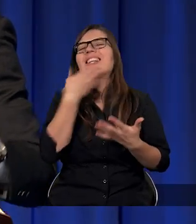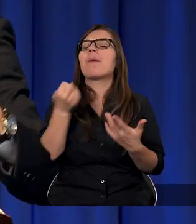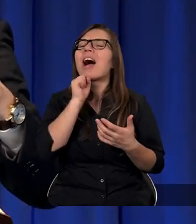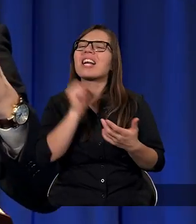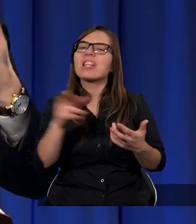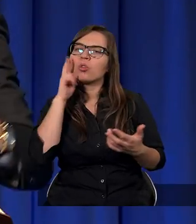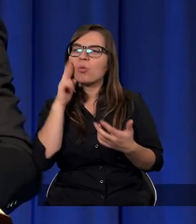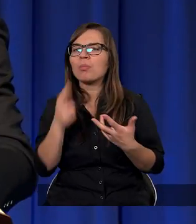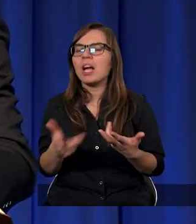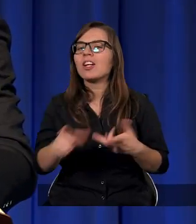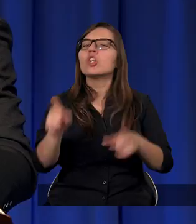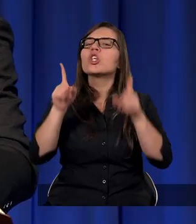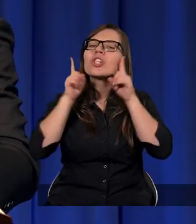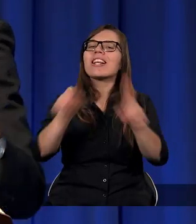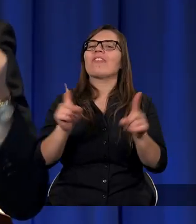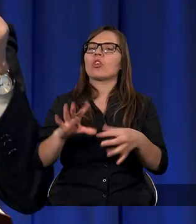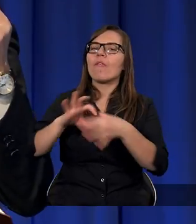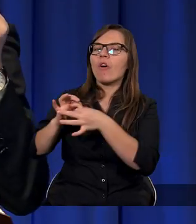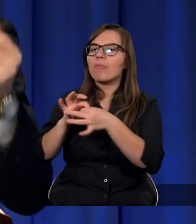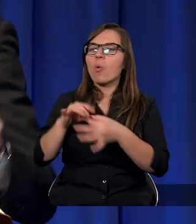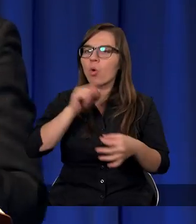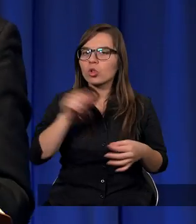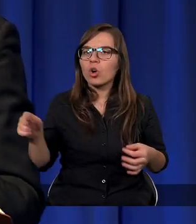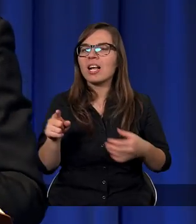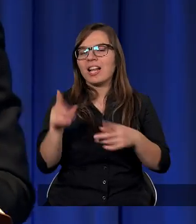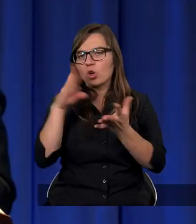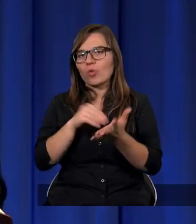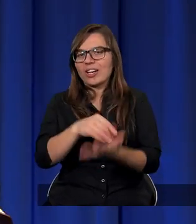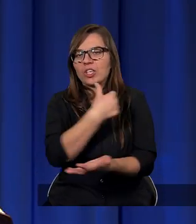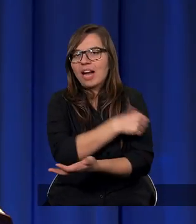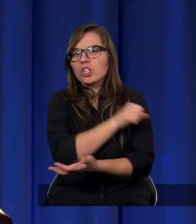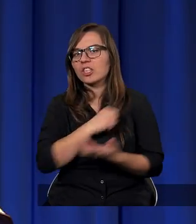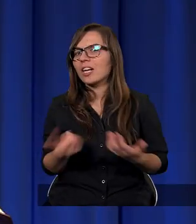jakąś rzeczywistością naszego doświadczenia chrześcijańskiego?